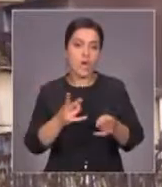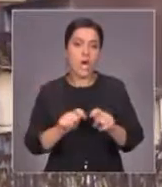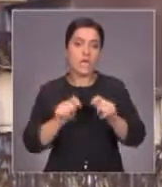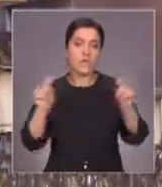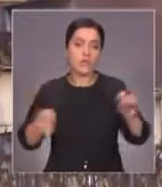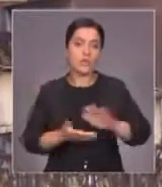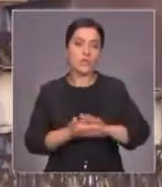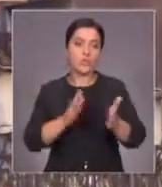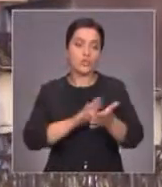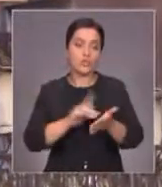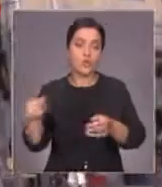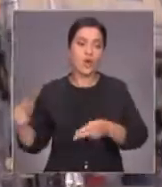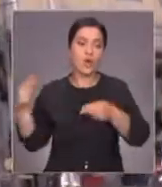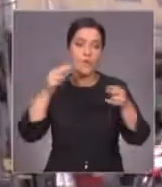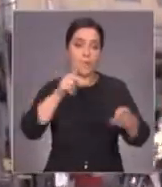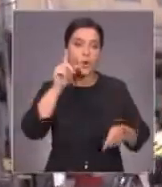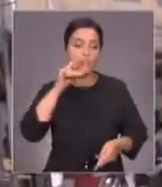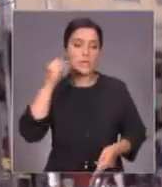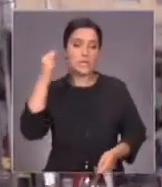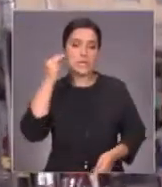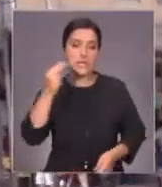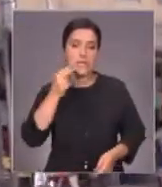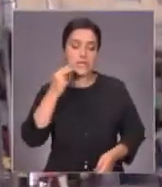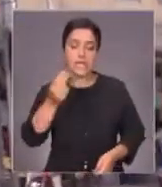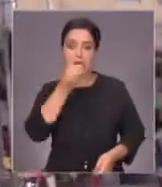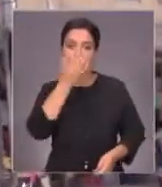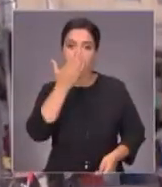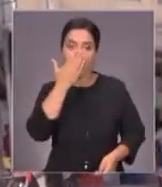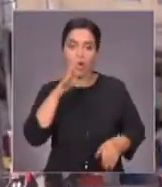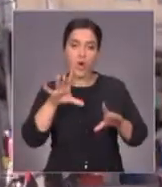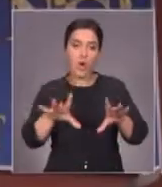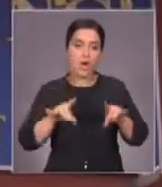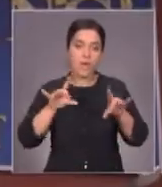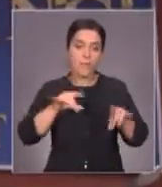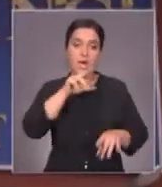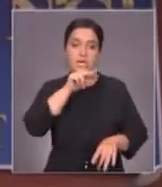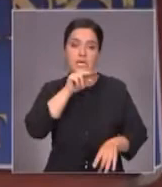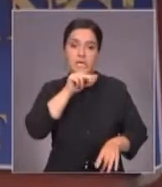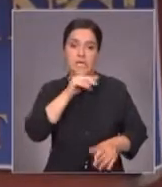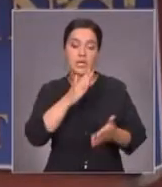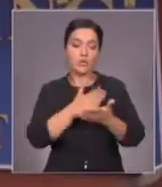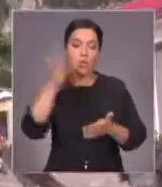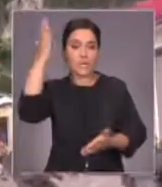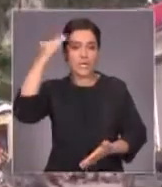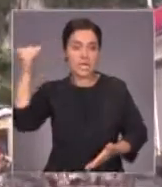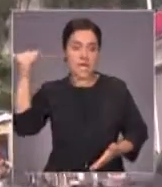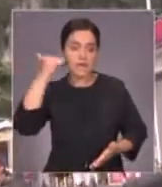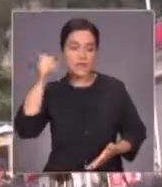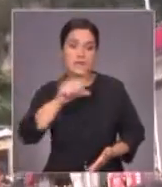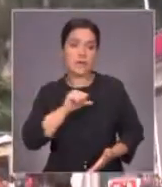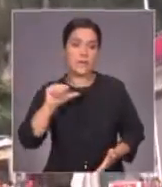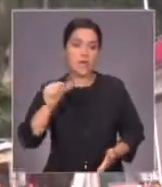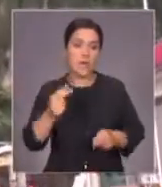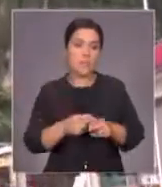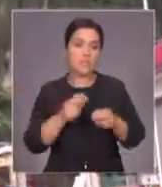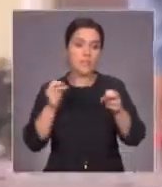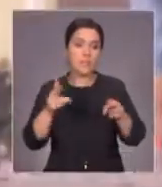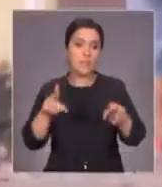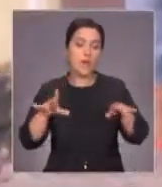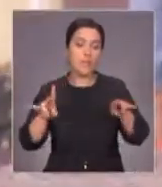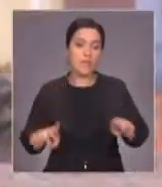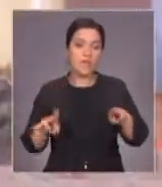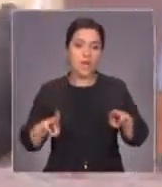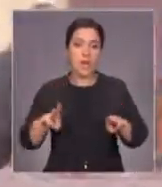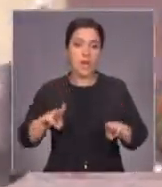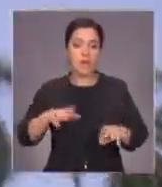для беспрепятственного въезда граждан Китая, Японии, Австралии, Кореи, Индии и Тайваня. И, что самое главное, безопасного пребывания их в